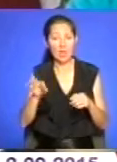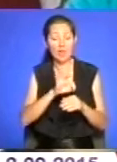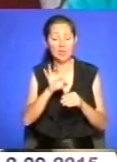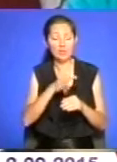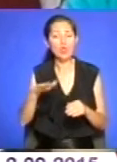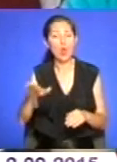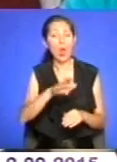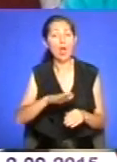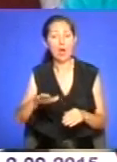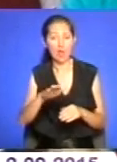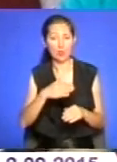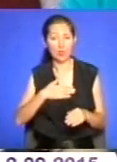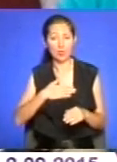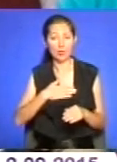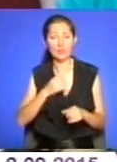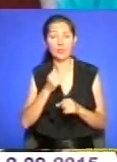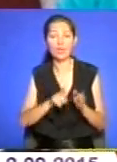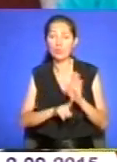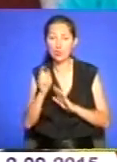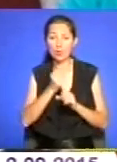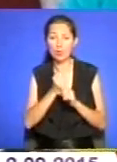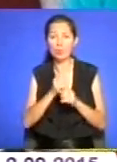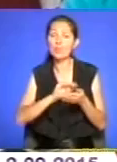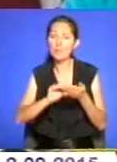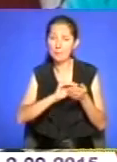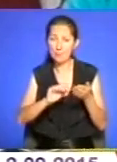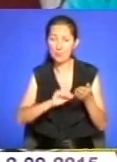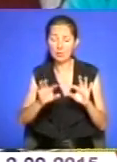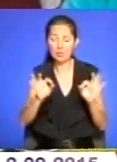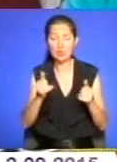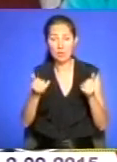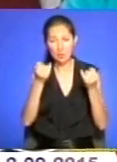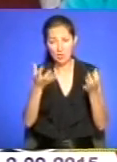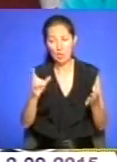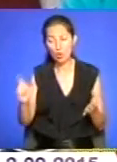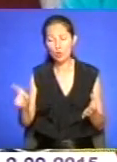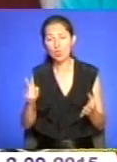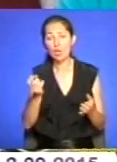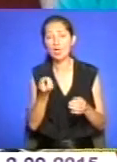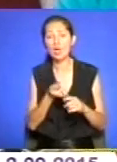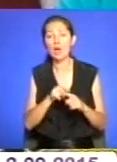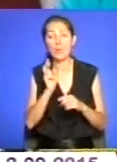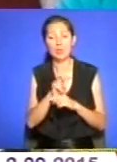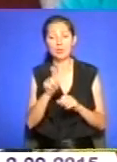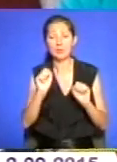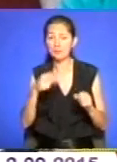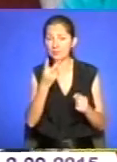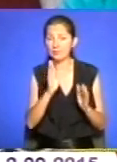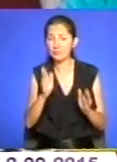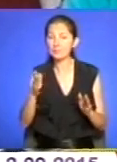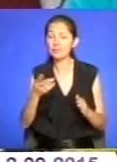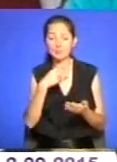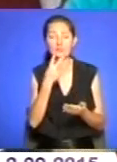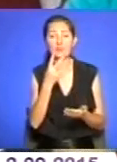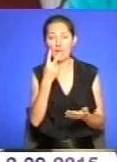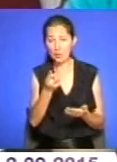текстову інформацію для звичайної людини, яка прийде, щоб вона чітко могла побачити не лише візуально, як вишивка